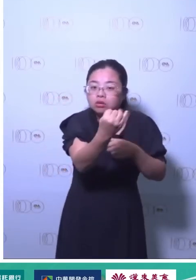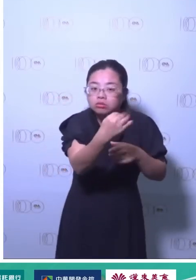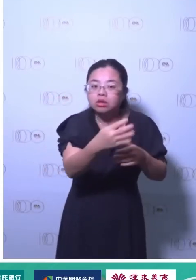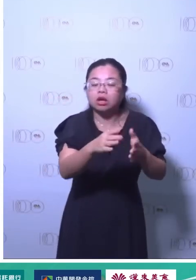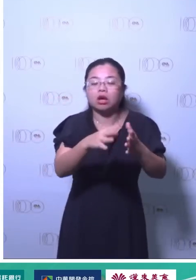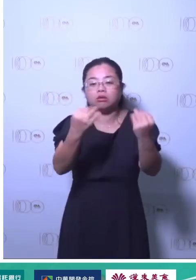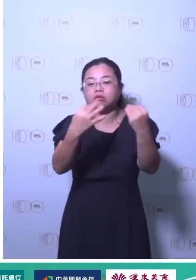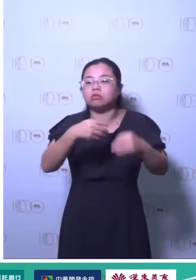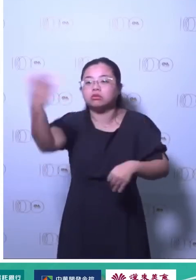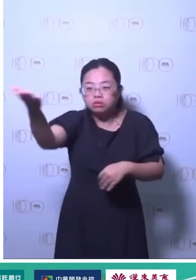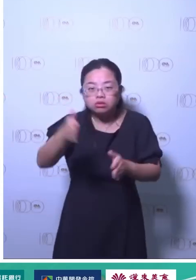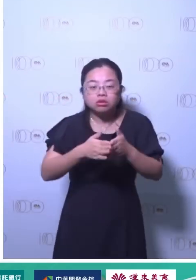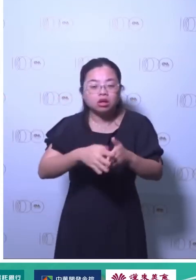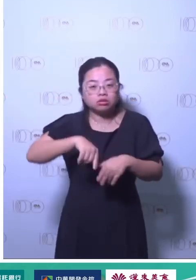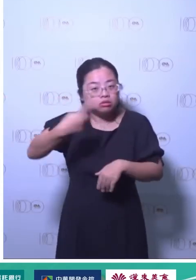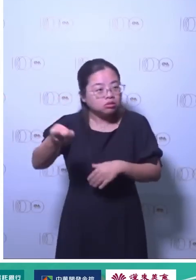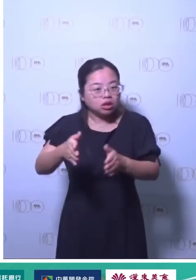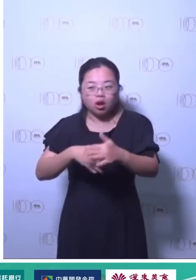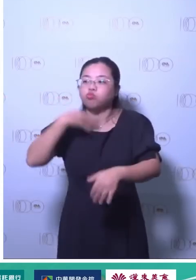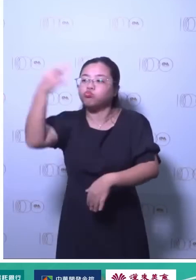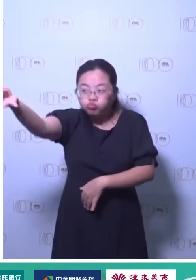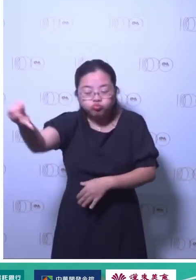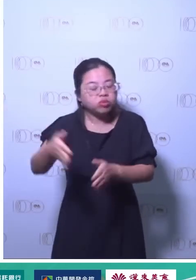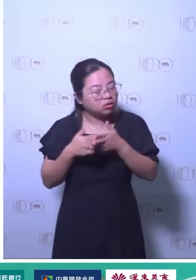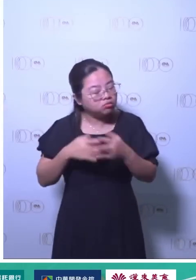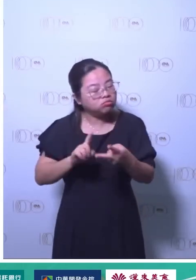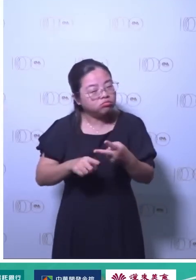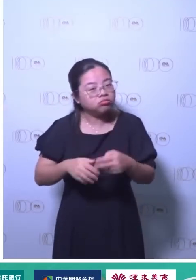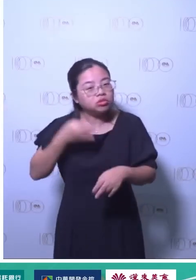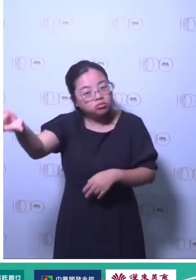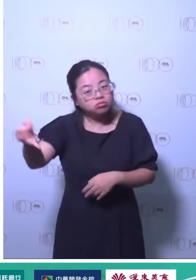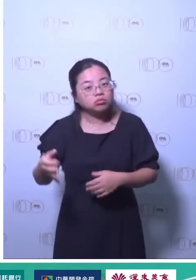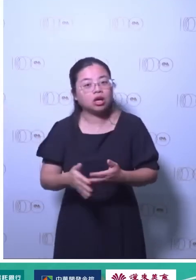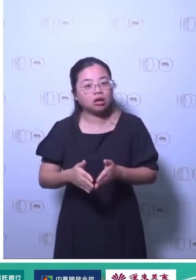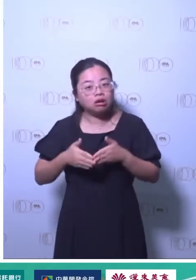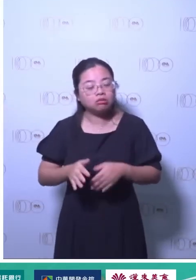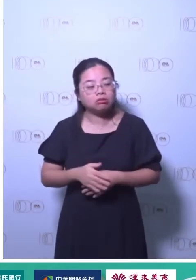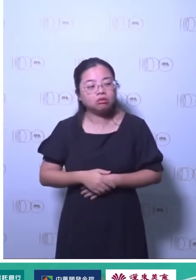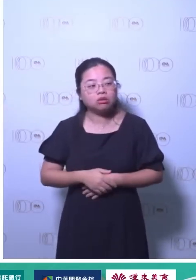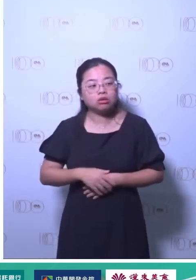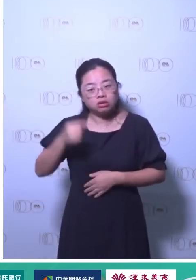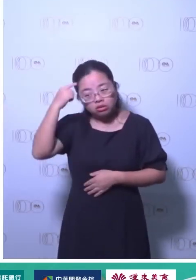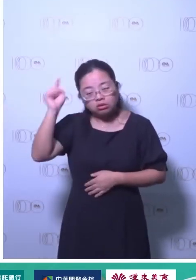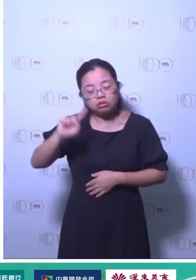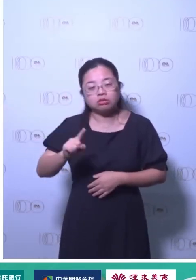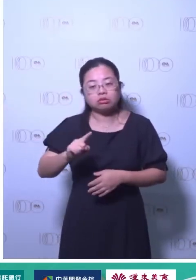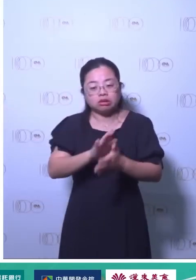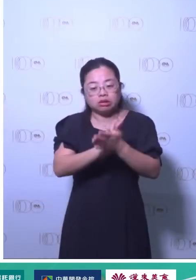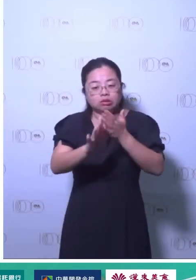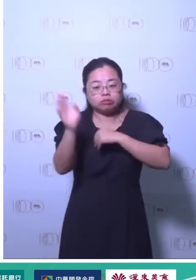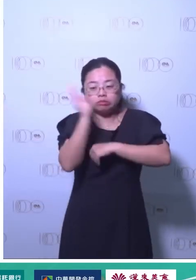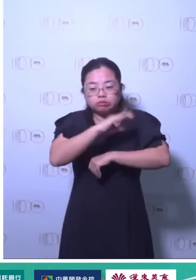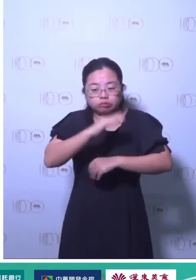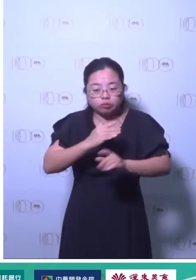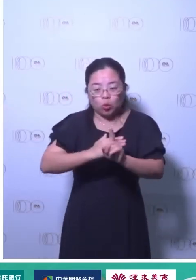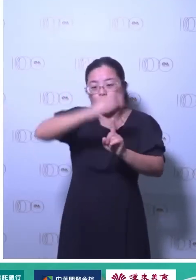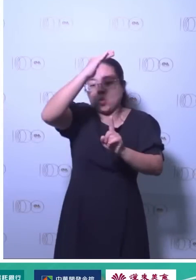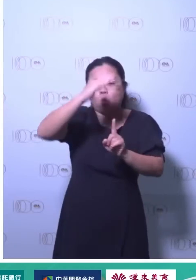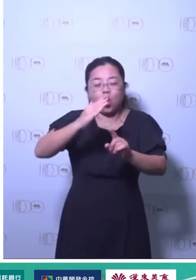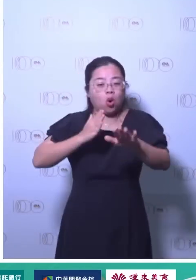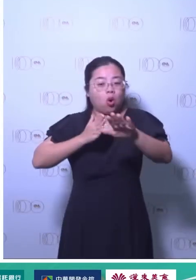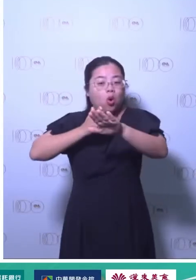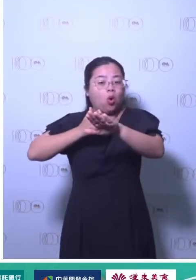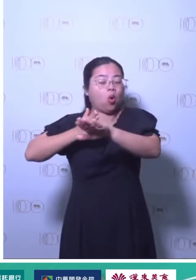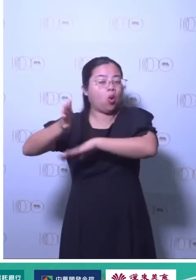跟欧盟做生意如果你出口商品到他那边他叫你先把产品你生产这个产品排多少碳要先跟他讲